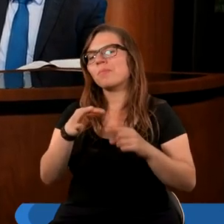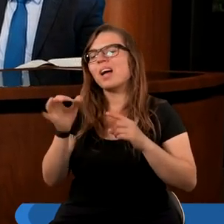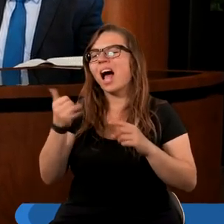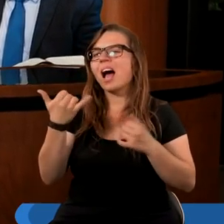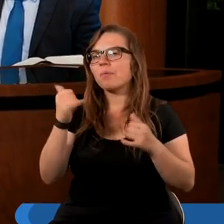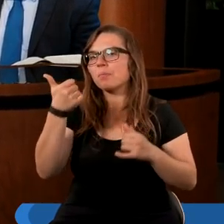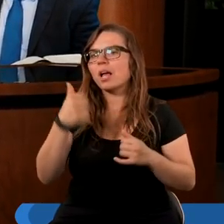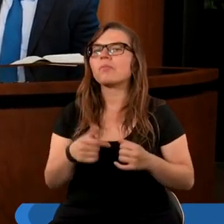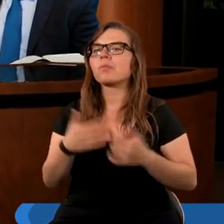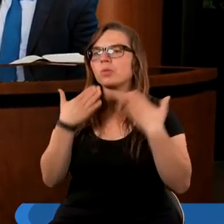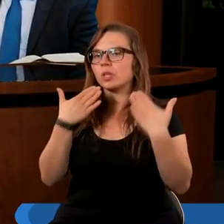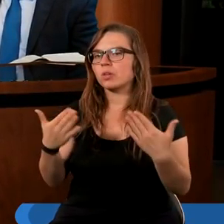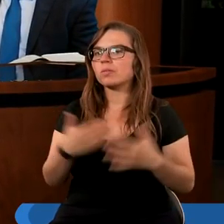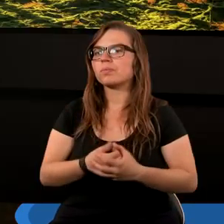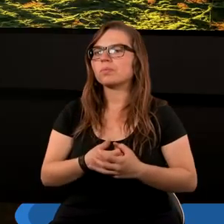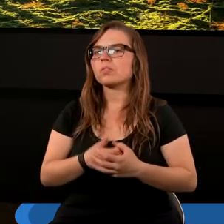ta pierwsza. Dziękuję.